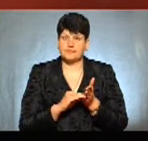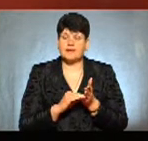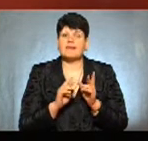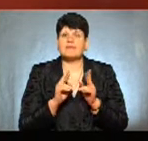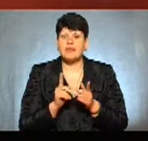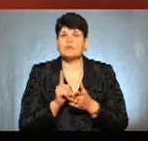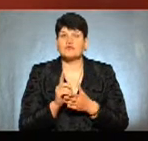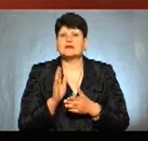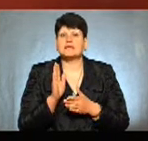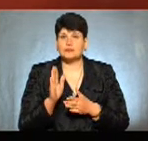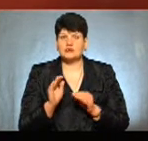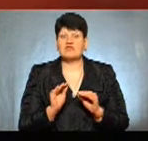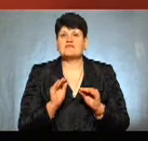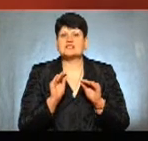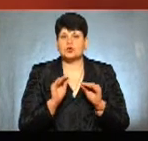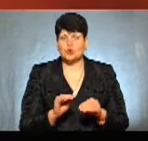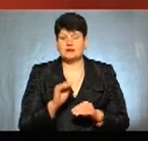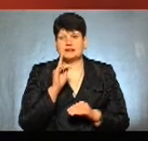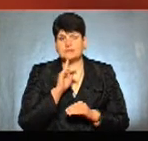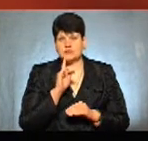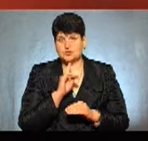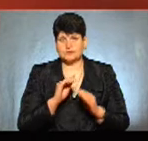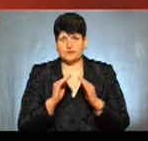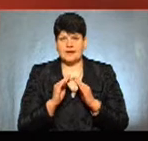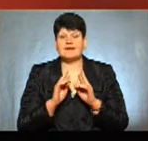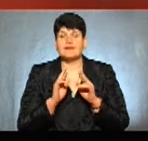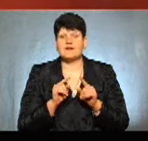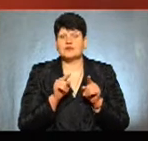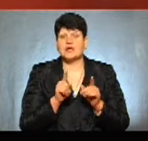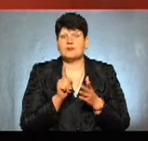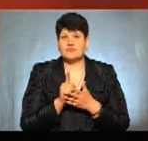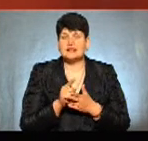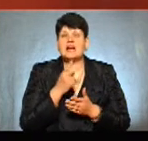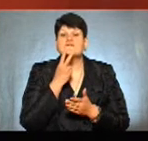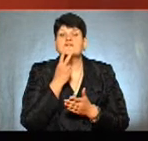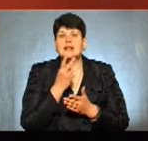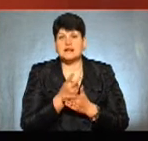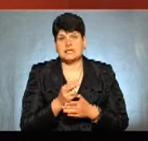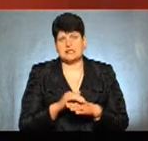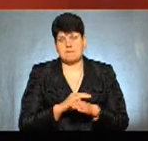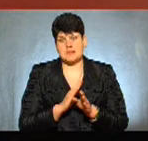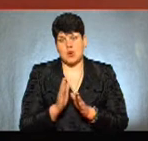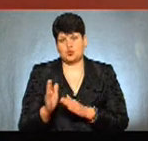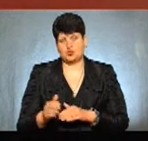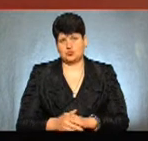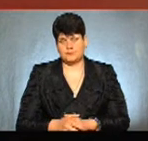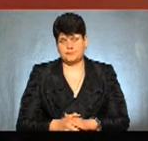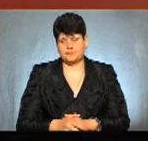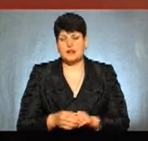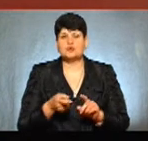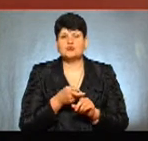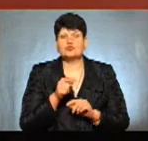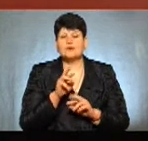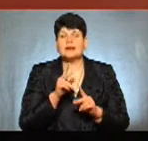повинна бути встановлена тимчасова споруда, як вона повинна виглядати по благоустрою. Стосовно того, як